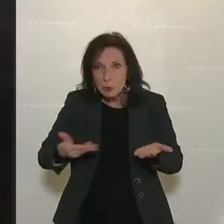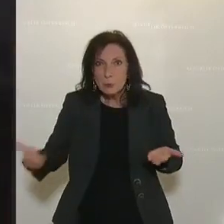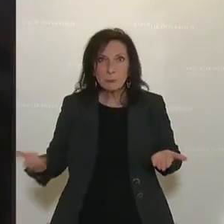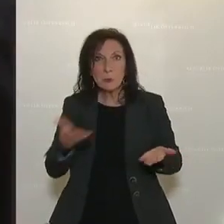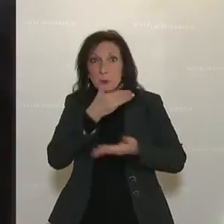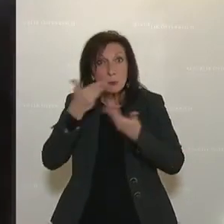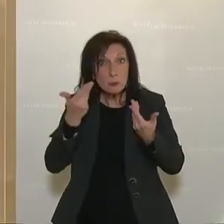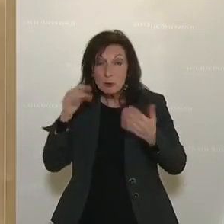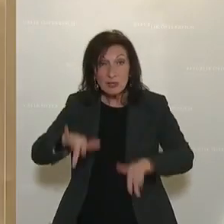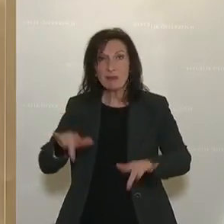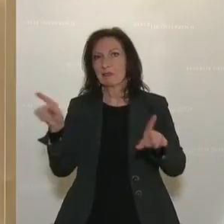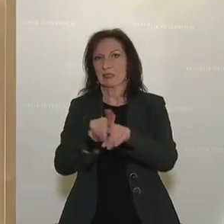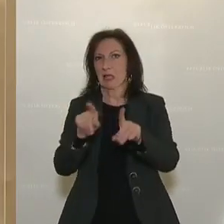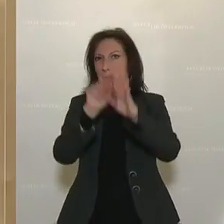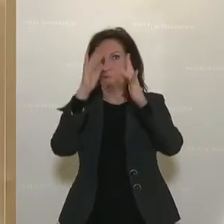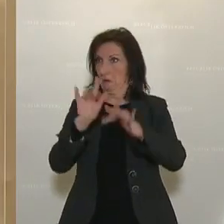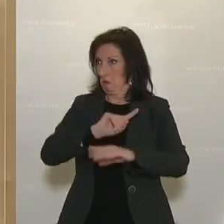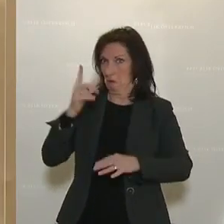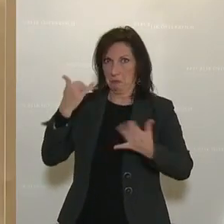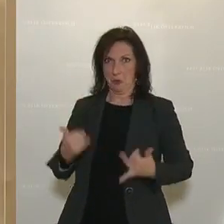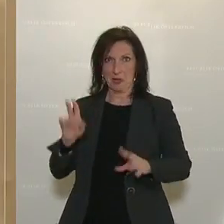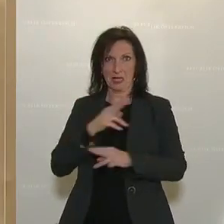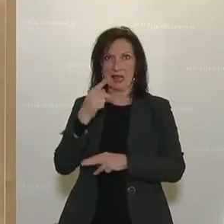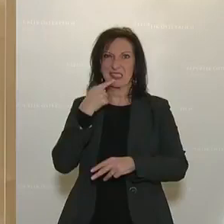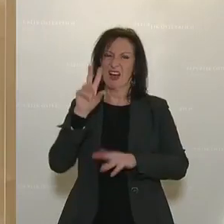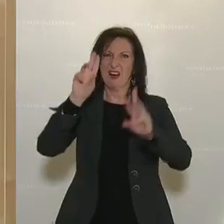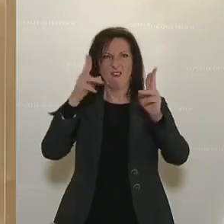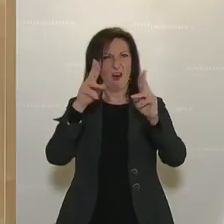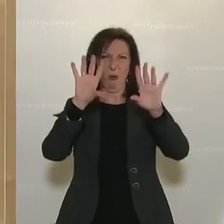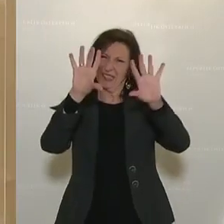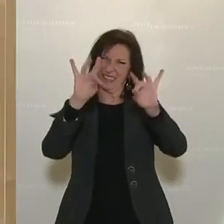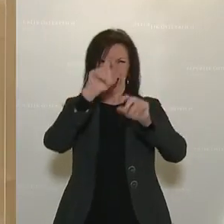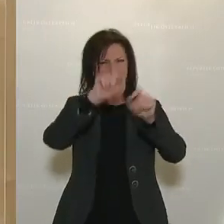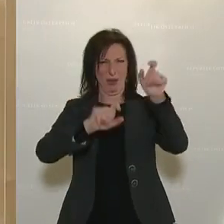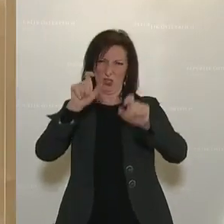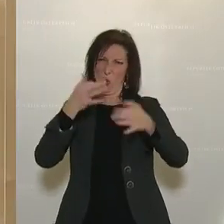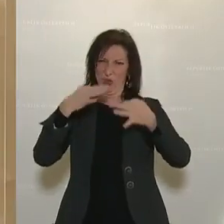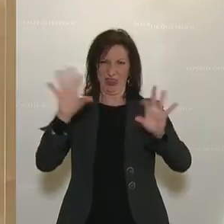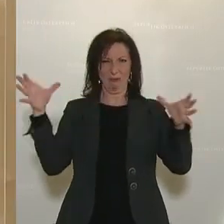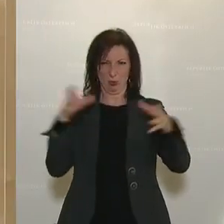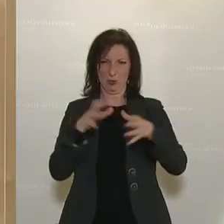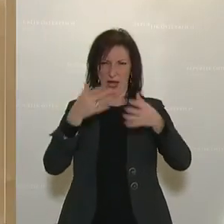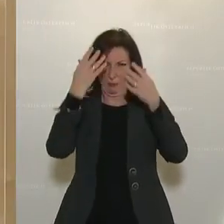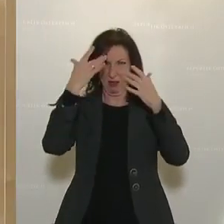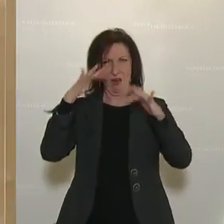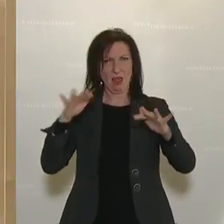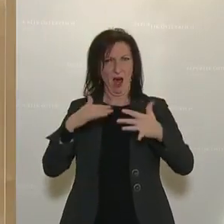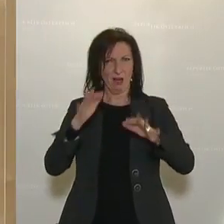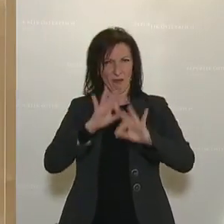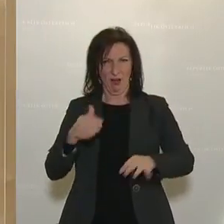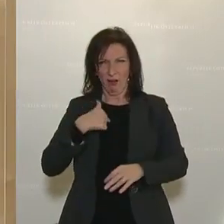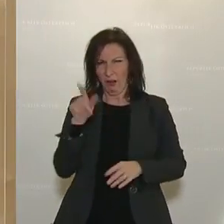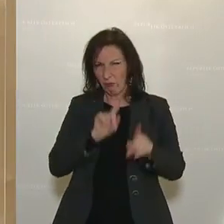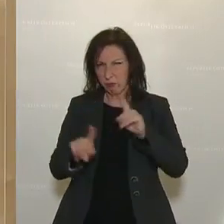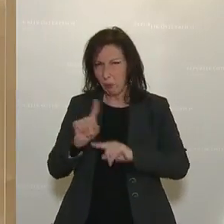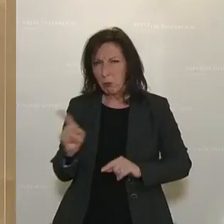von Weihnachten. Sie können ja bis heute nicht erklären, warum das zehn Leute aus so und so vielen Haushalten sein können. Ich glaube, Sie würfeln da in Ihren strategischen Runden. Und